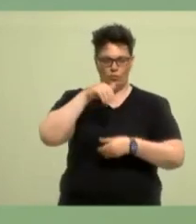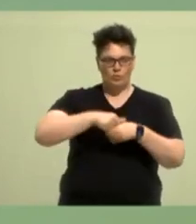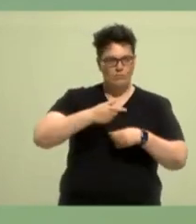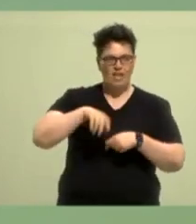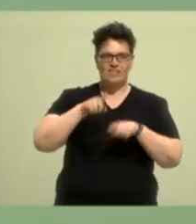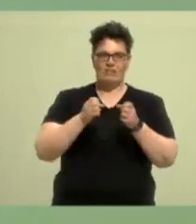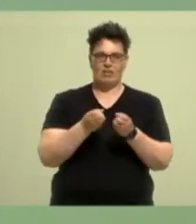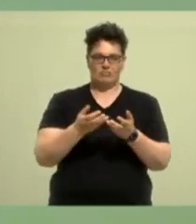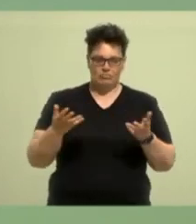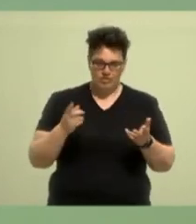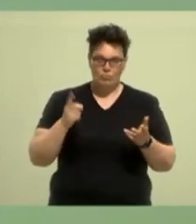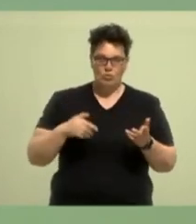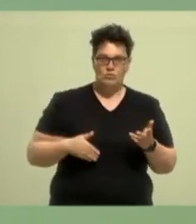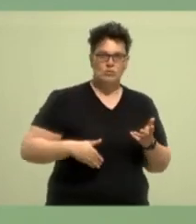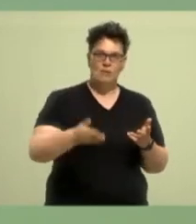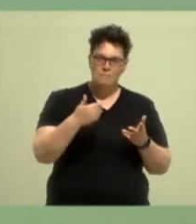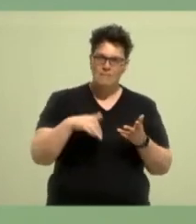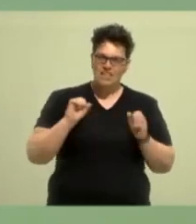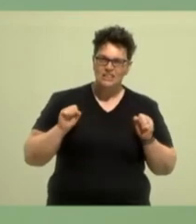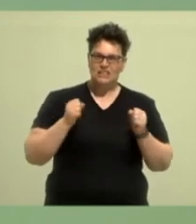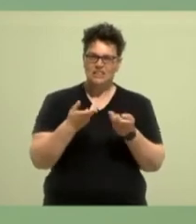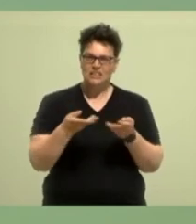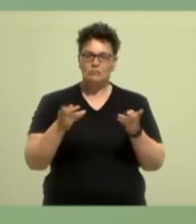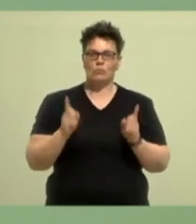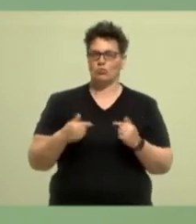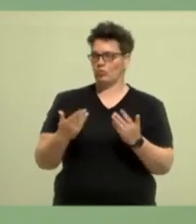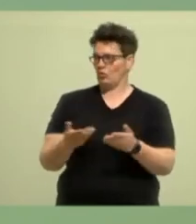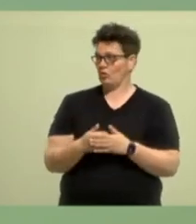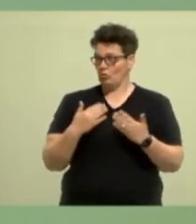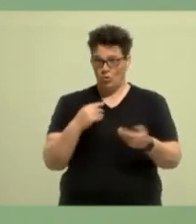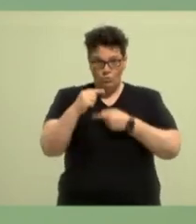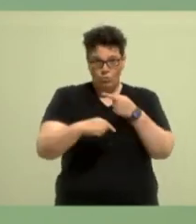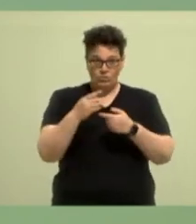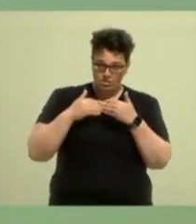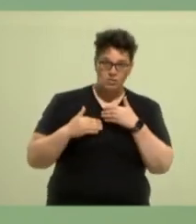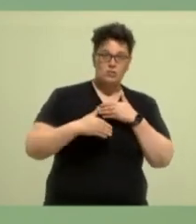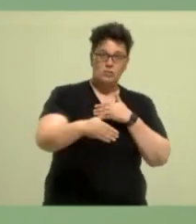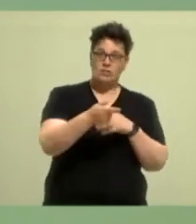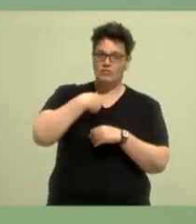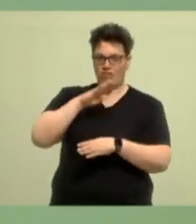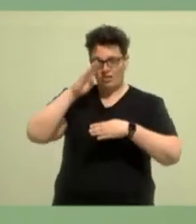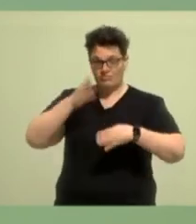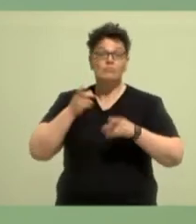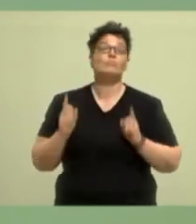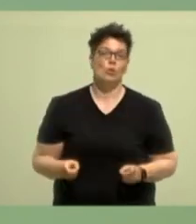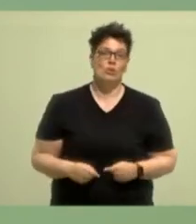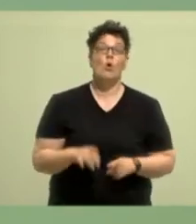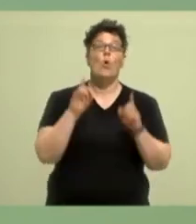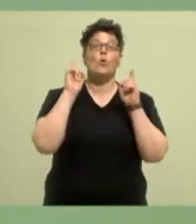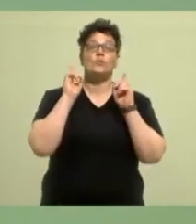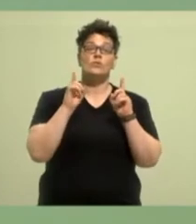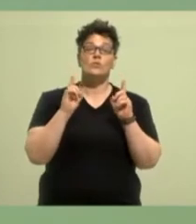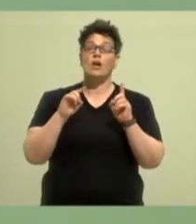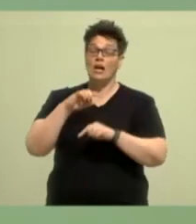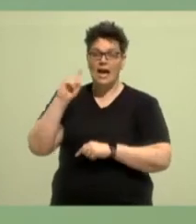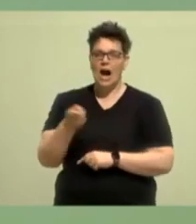wir weiter arbeiten. Das ist ein Prozess, dem wir uns in den nächsten Jahren widmen werden und müssen. Und lasst